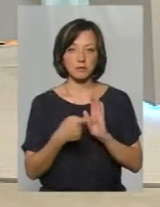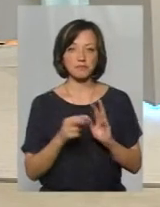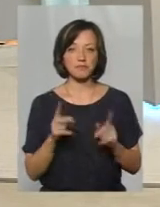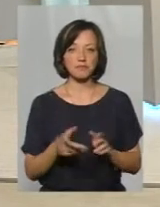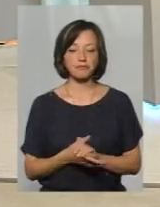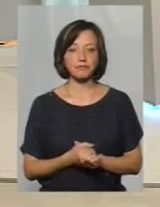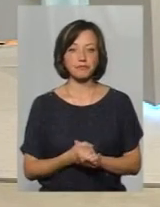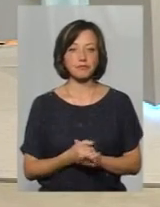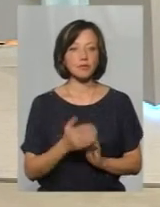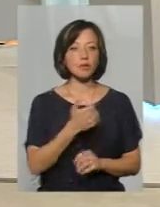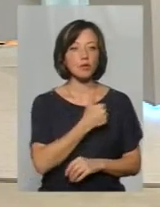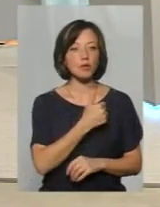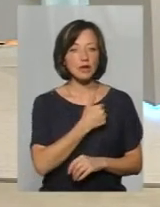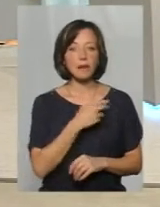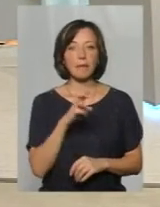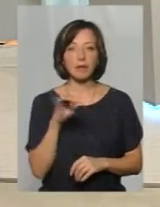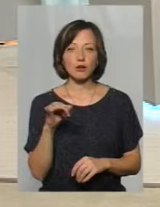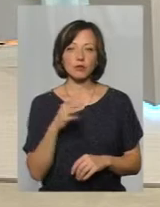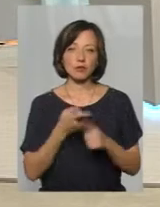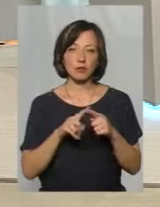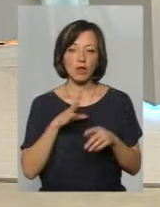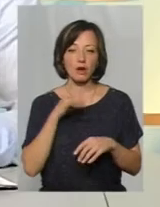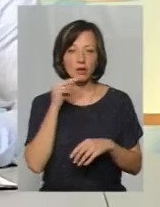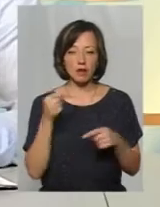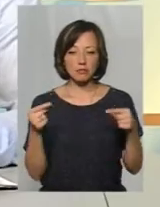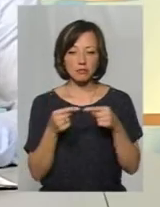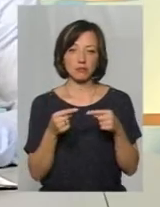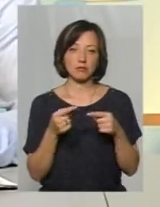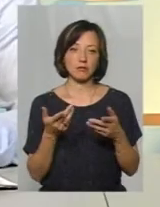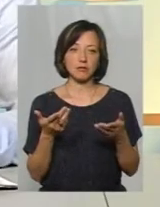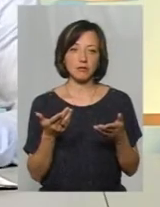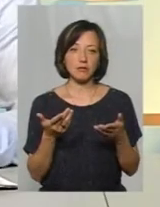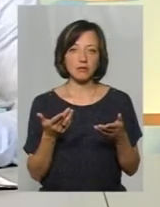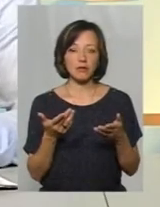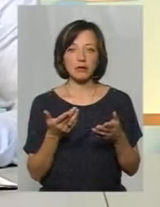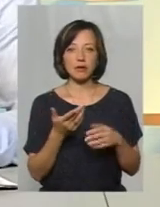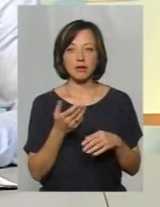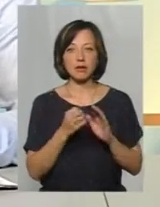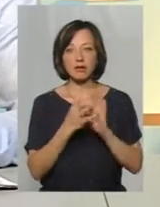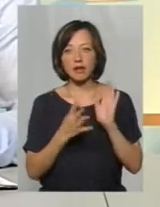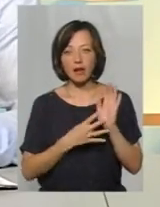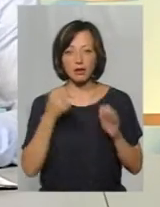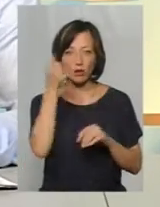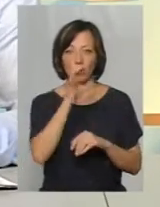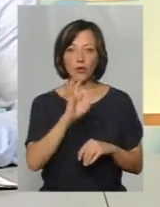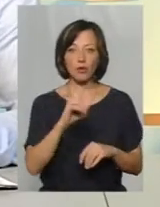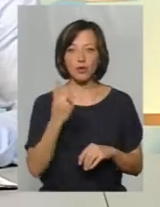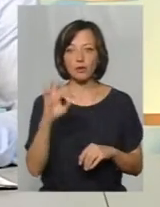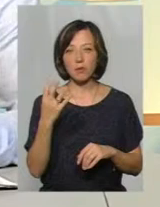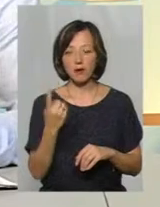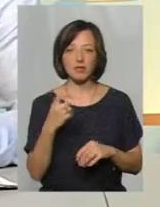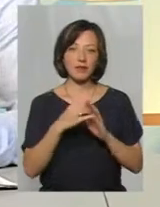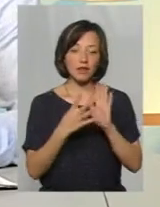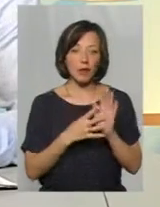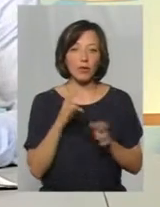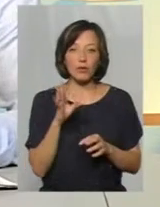Ми б хотіли, щоб це була дата, скажімо так, 01.01.2019 року, як приклад. Але,